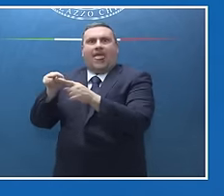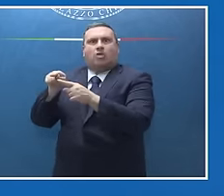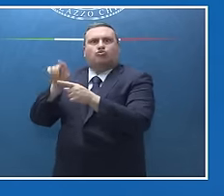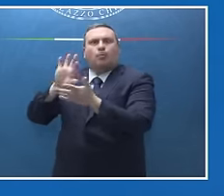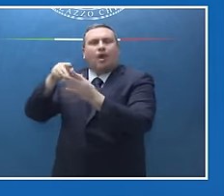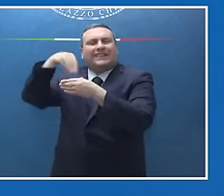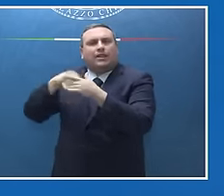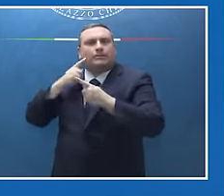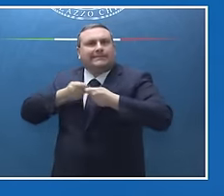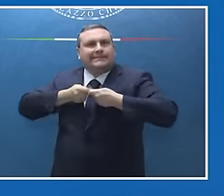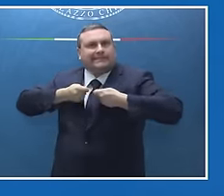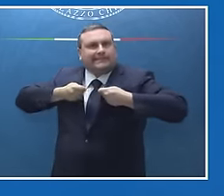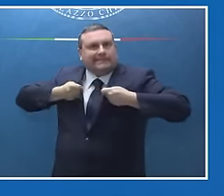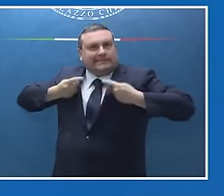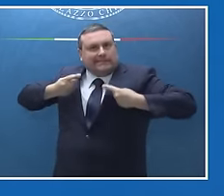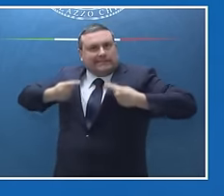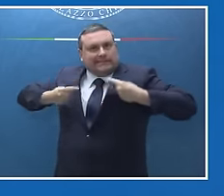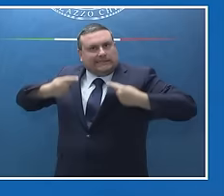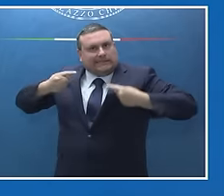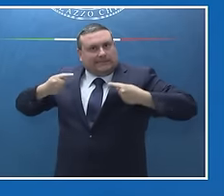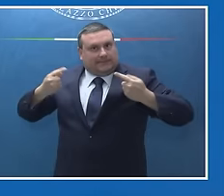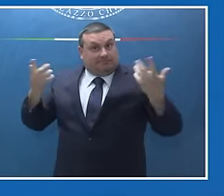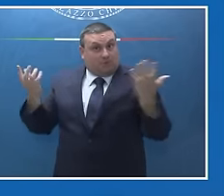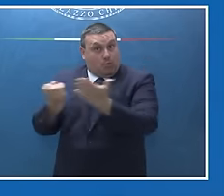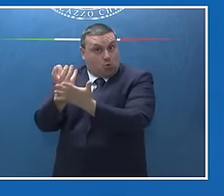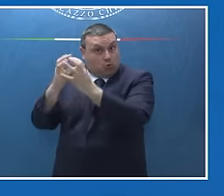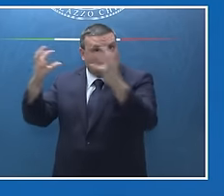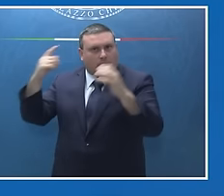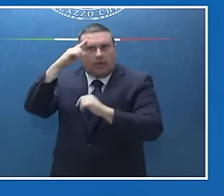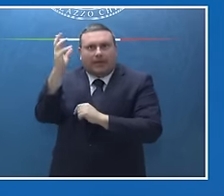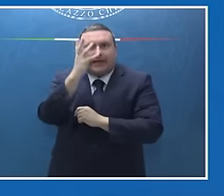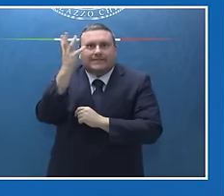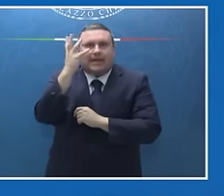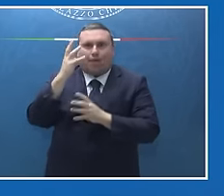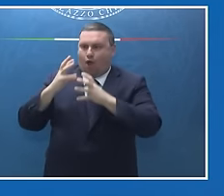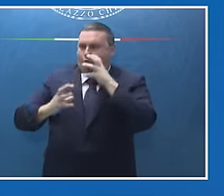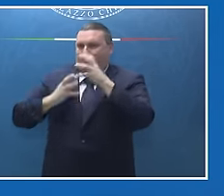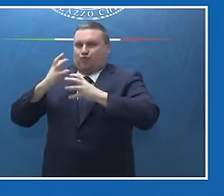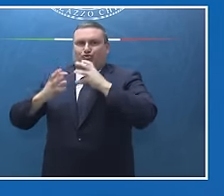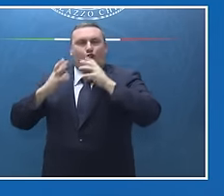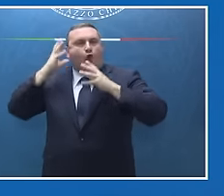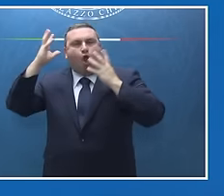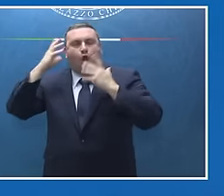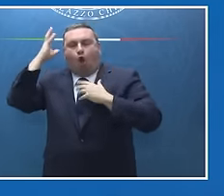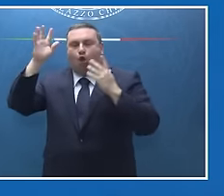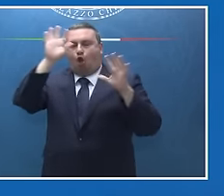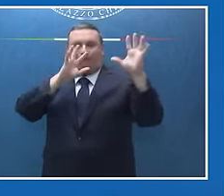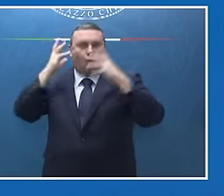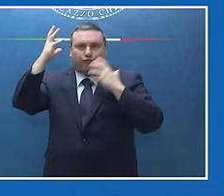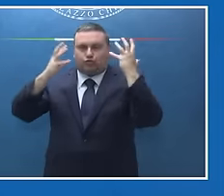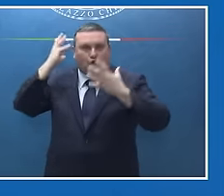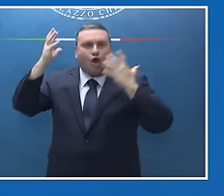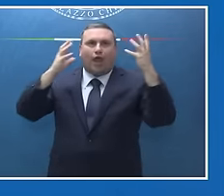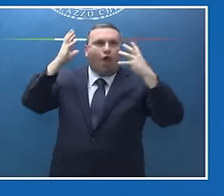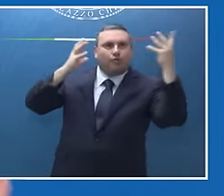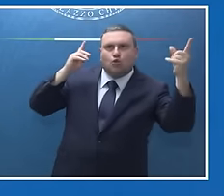anche il rischio di caos che si aggiunge al caos. Sono tutte questioni con le quali bisogna